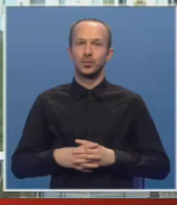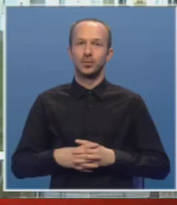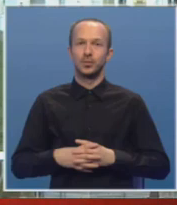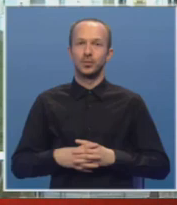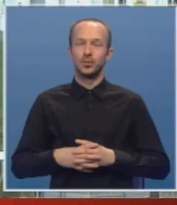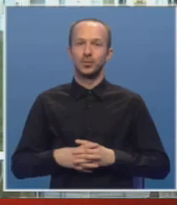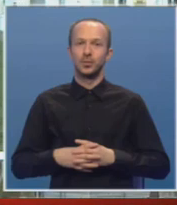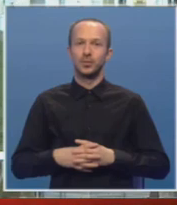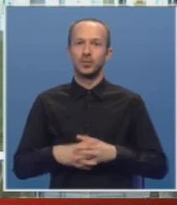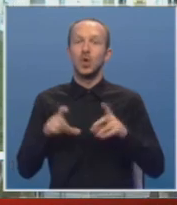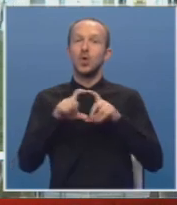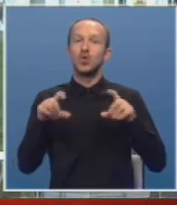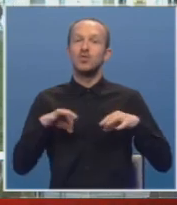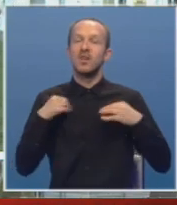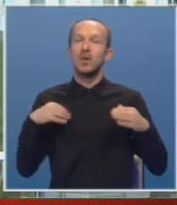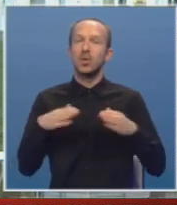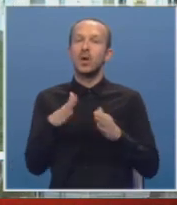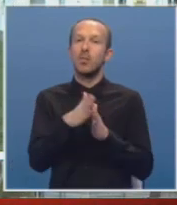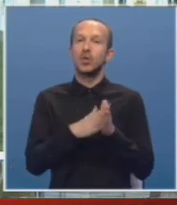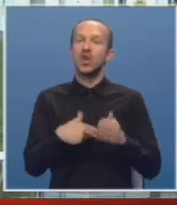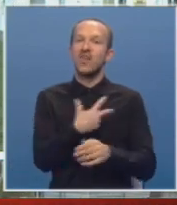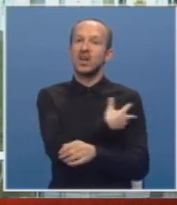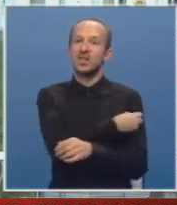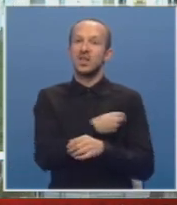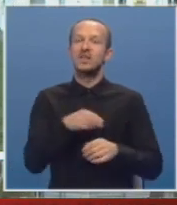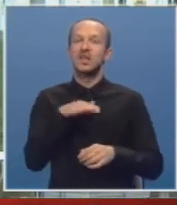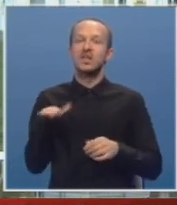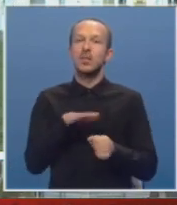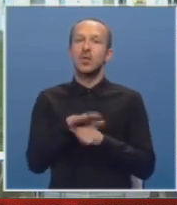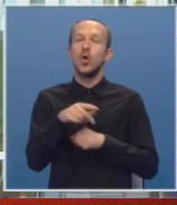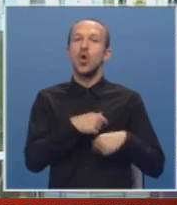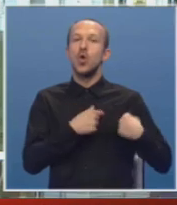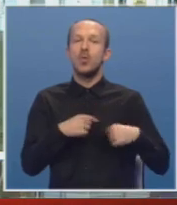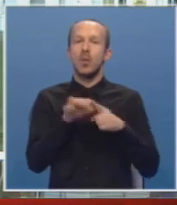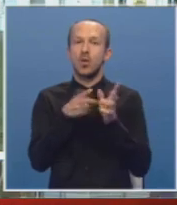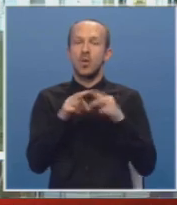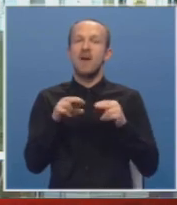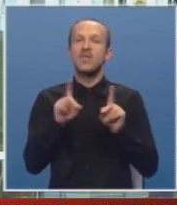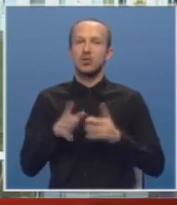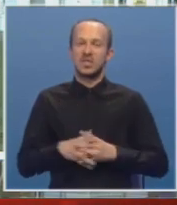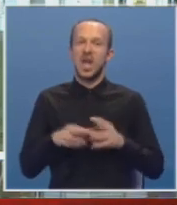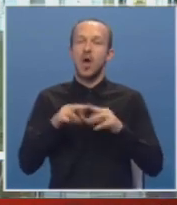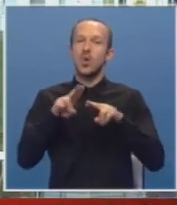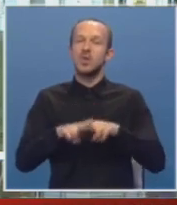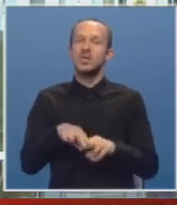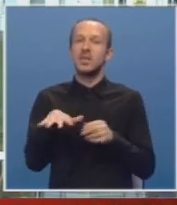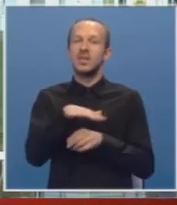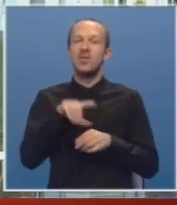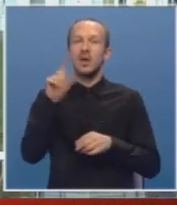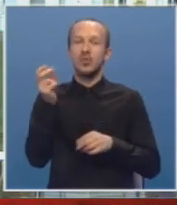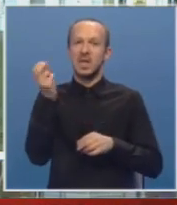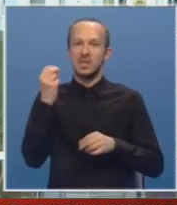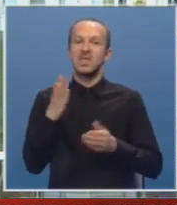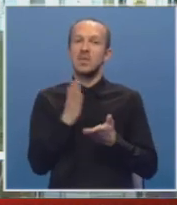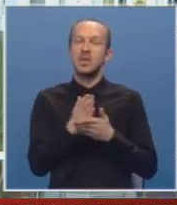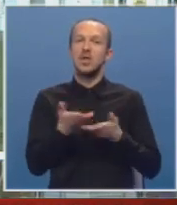A u Domu zdravlja u Baljaluci počela je vakcinacija djece protiv humanog papiloma virusa, dok će u ostalim dijelovima Republike